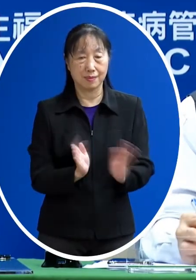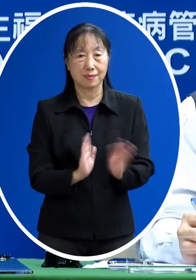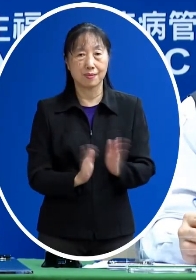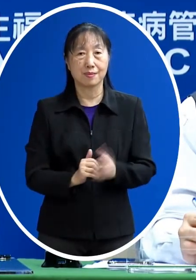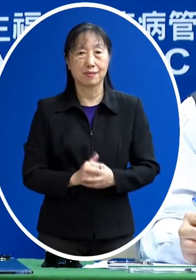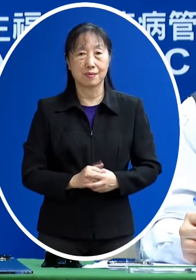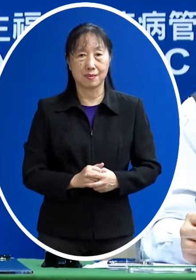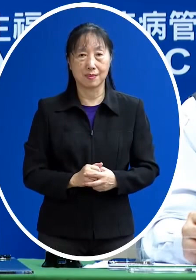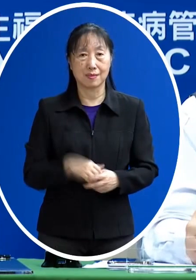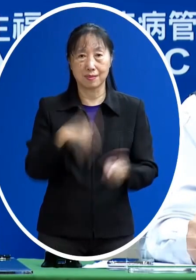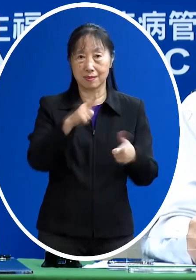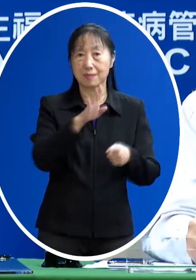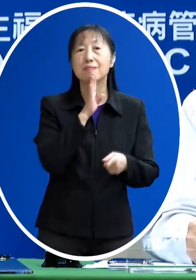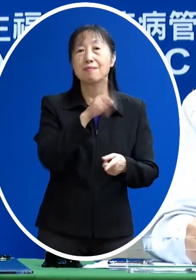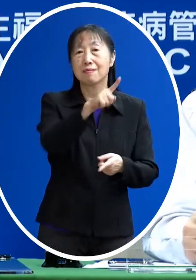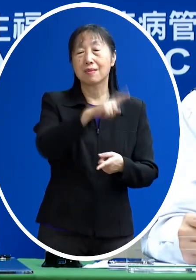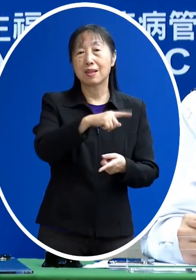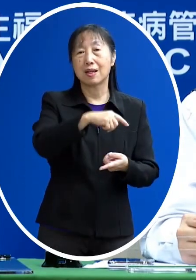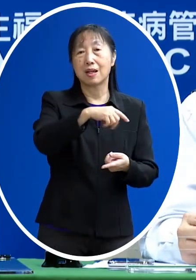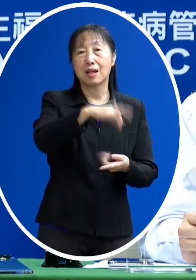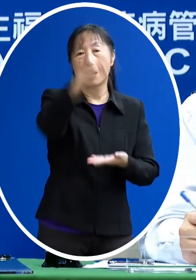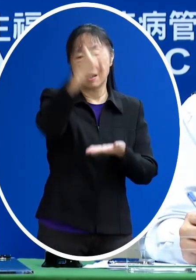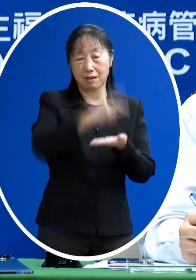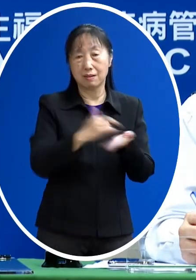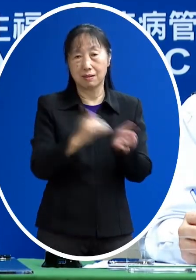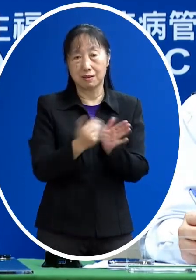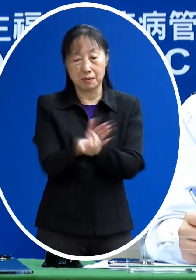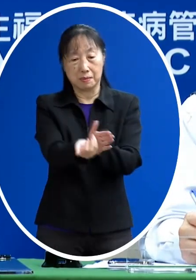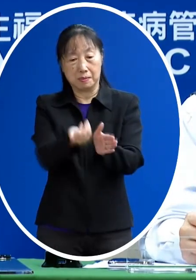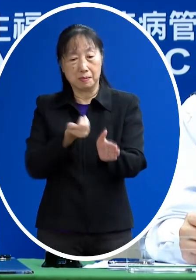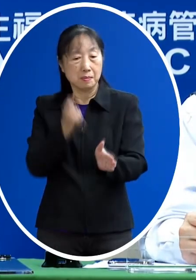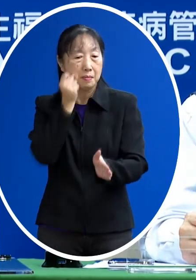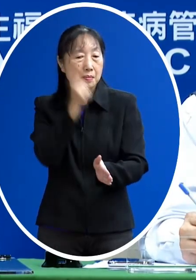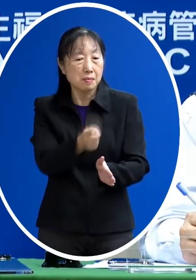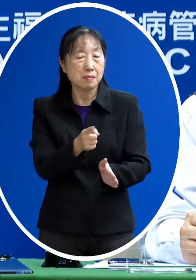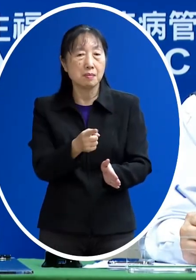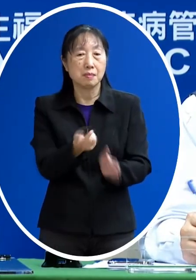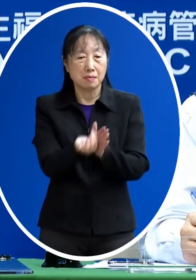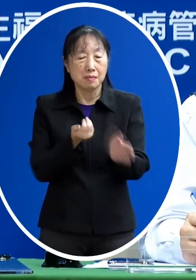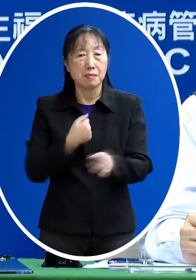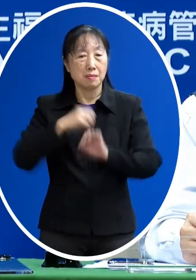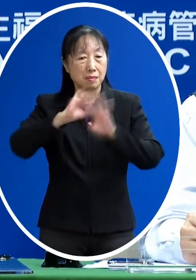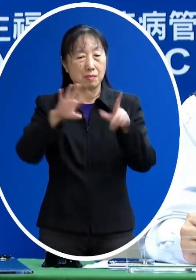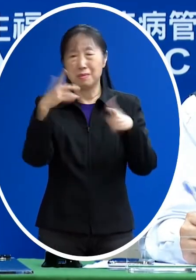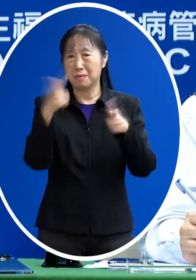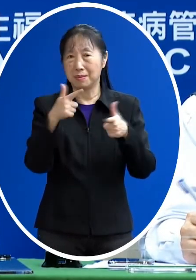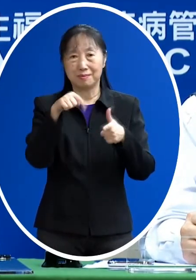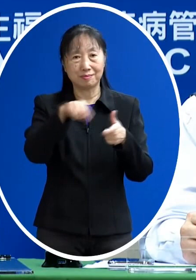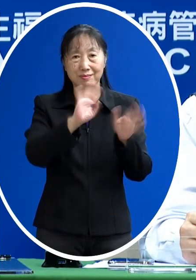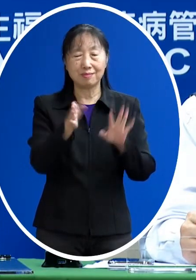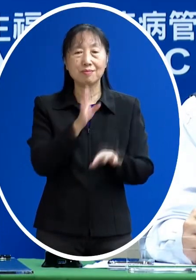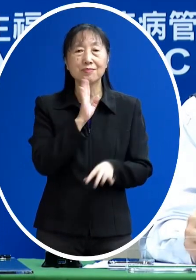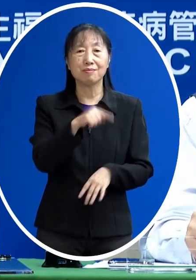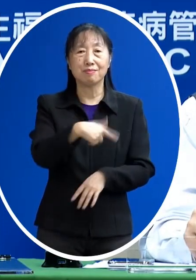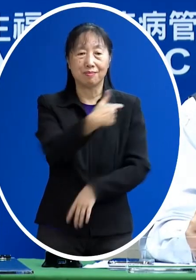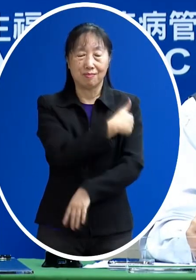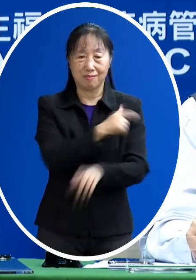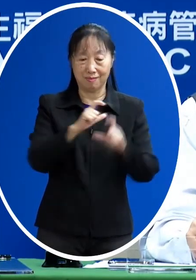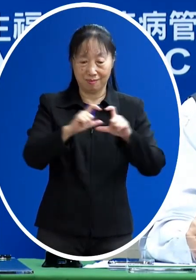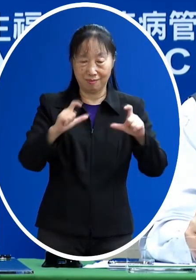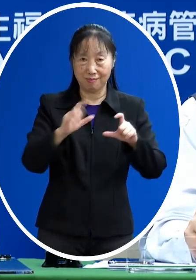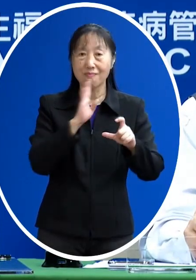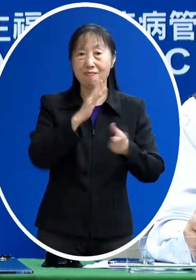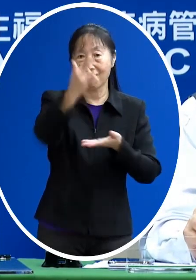所以因為到貨 我要早一個月跟大家講一個月可以準備 沒有不是說是疫苗 並不是說